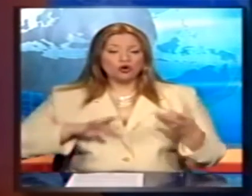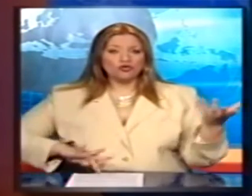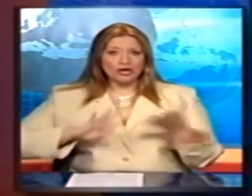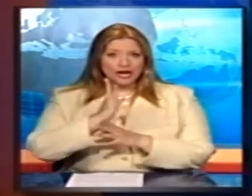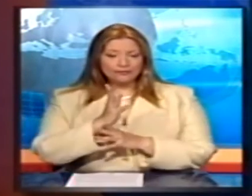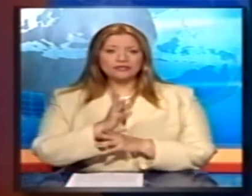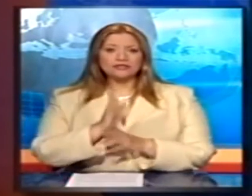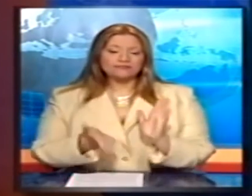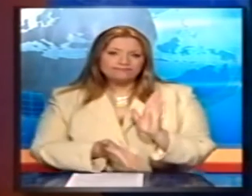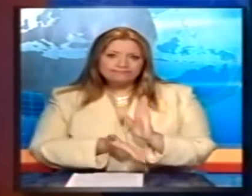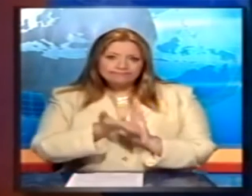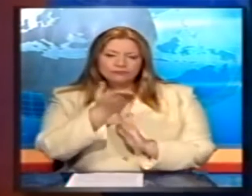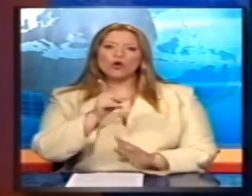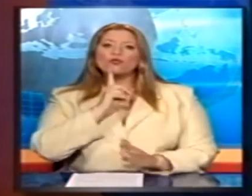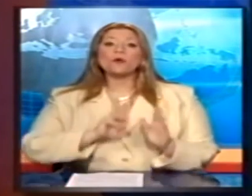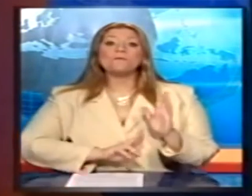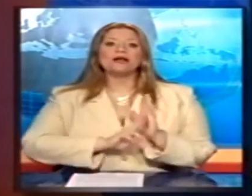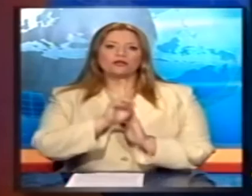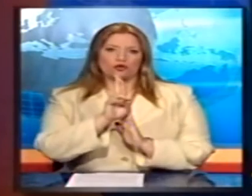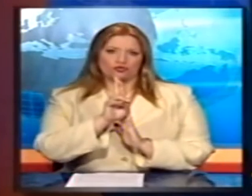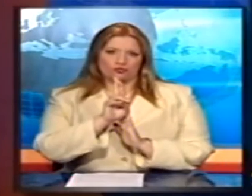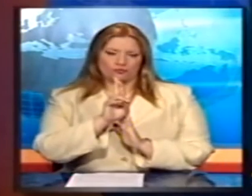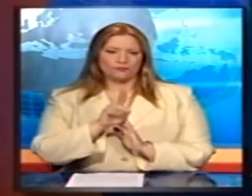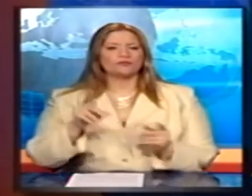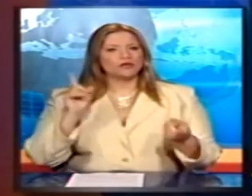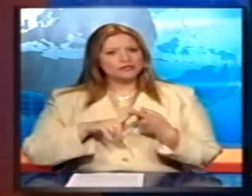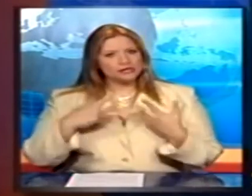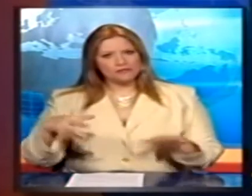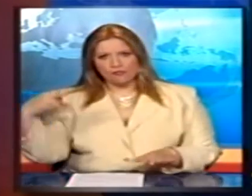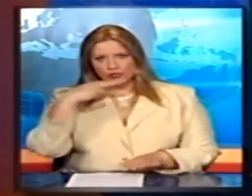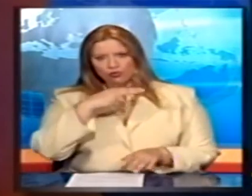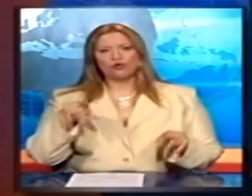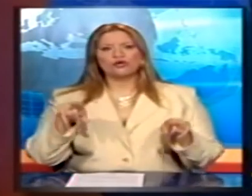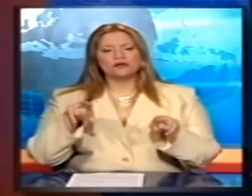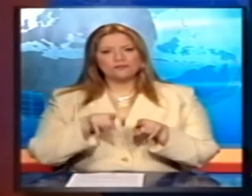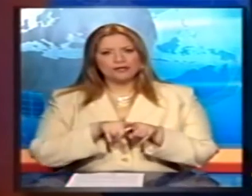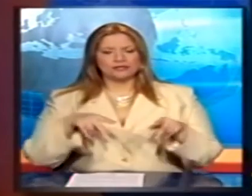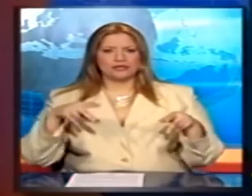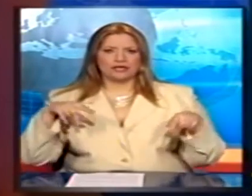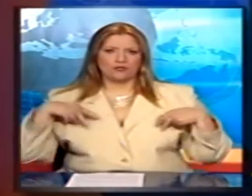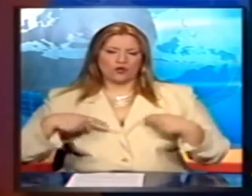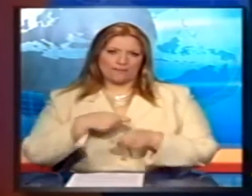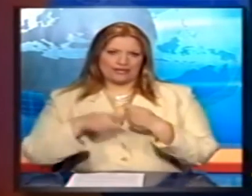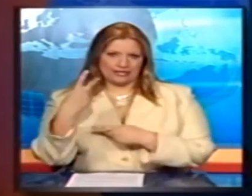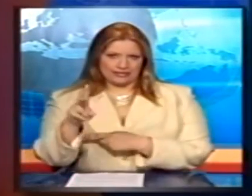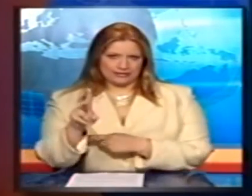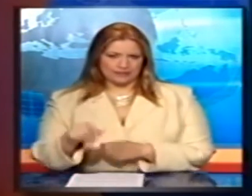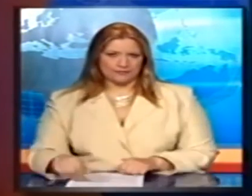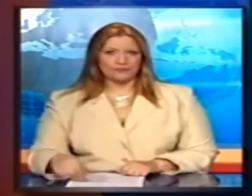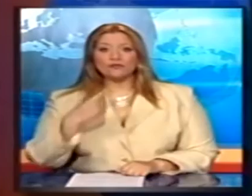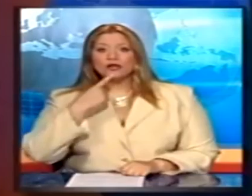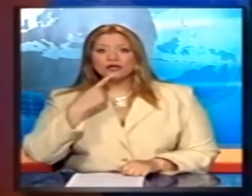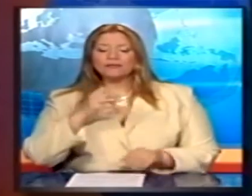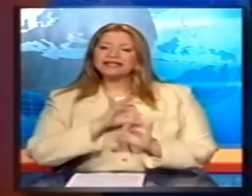Ανάπτυξης Δημήτρης Σιούφας μετά από συνάντηση με τον Πρωθυπουργό παρουσία και του Πρόεδρου της Επιχείρησης Γιάννη Παλαιοκρασά Ο κ. Σιούφας απέκλυσε